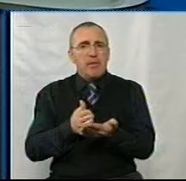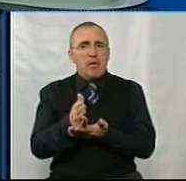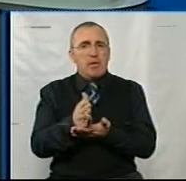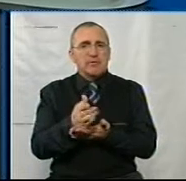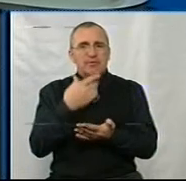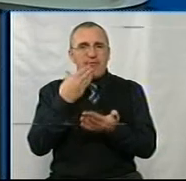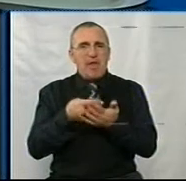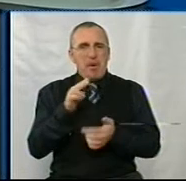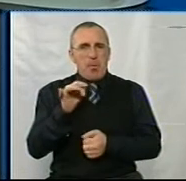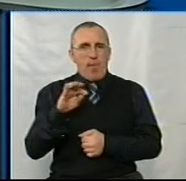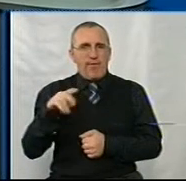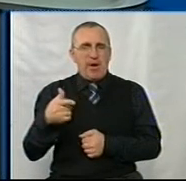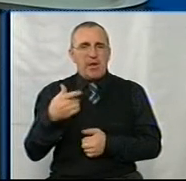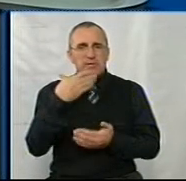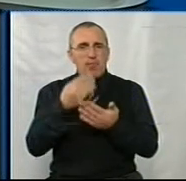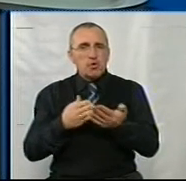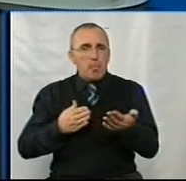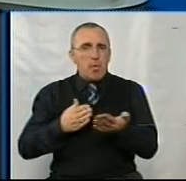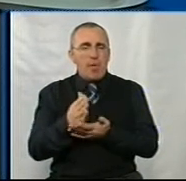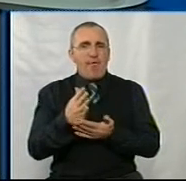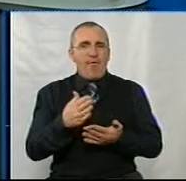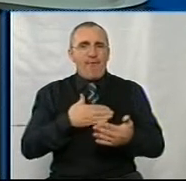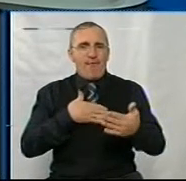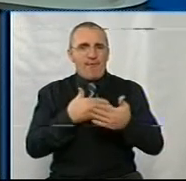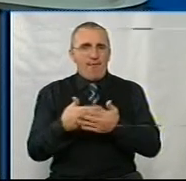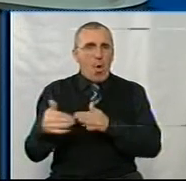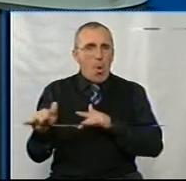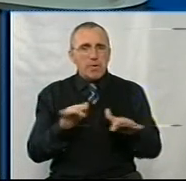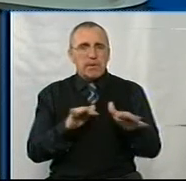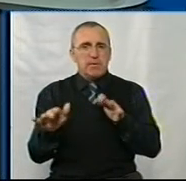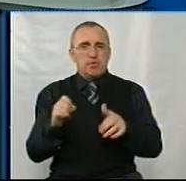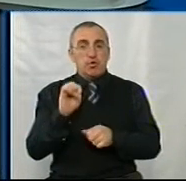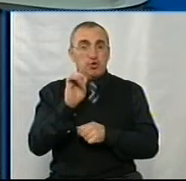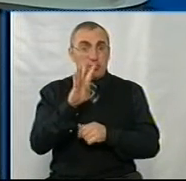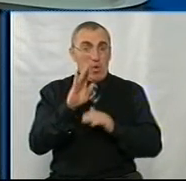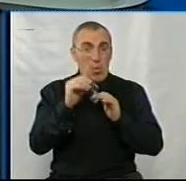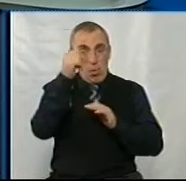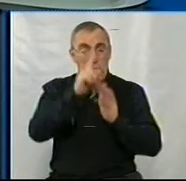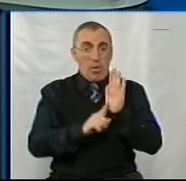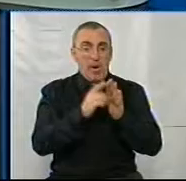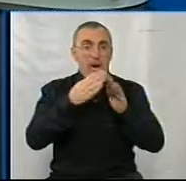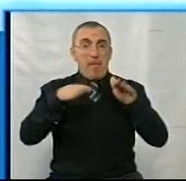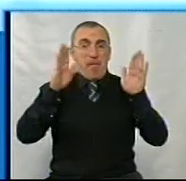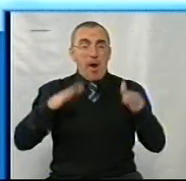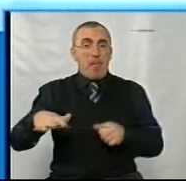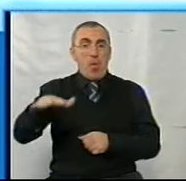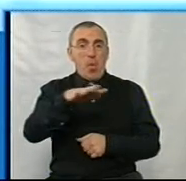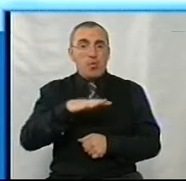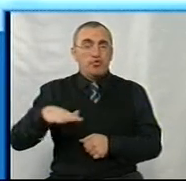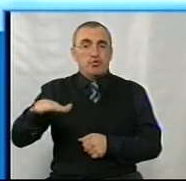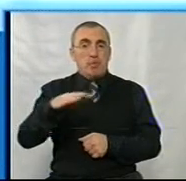свій профіль, своєї спрямованості волонтерського? Як починала у 2014 році палатка на площі